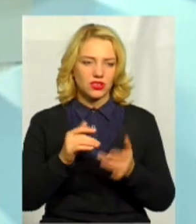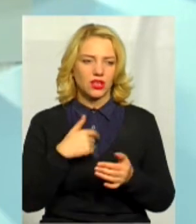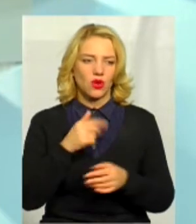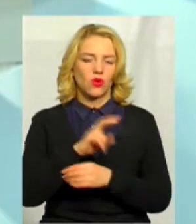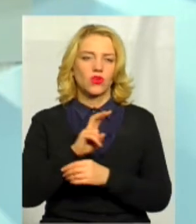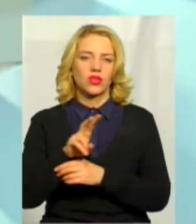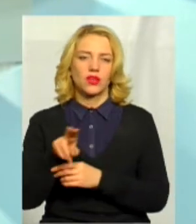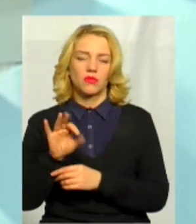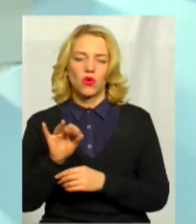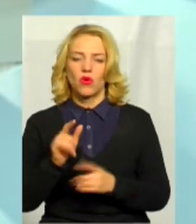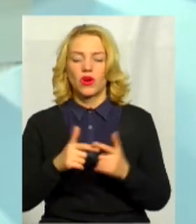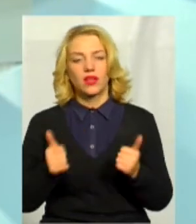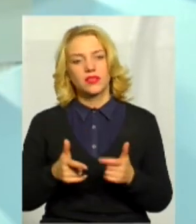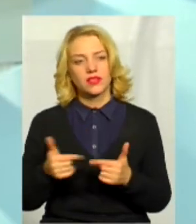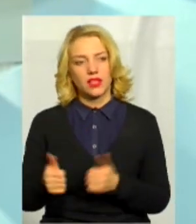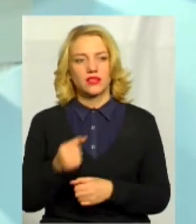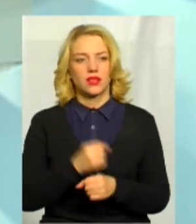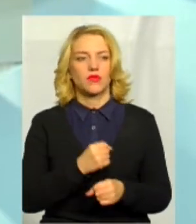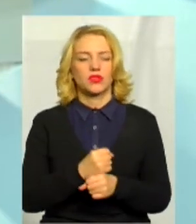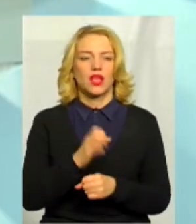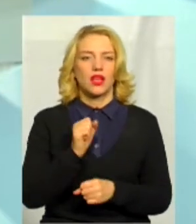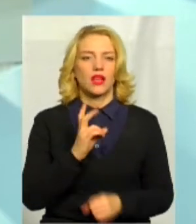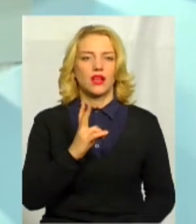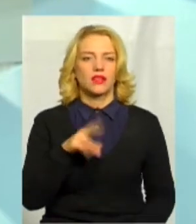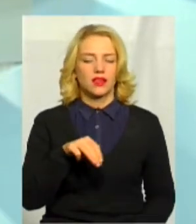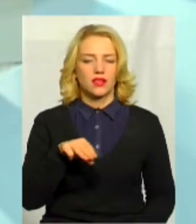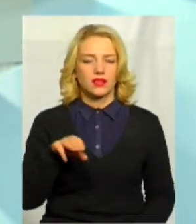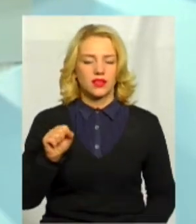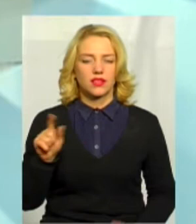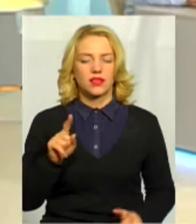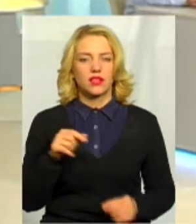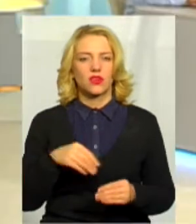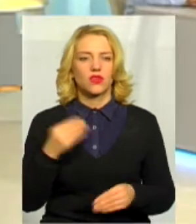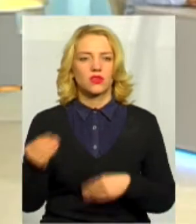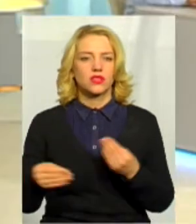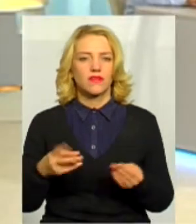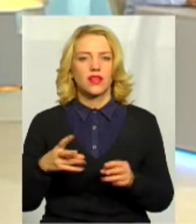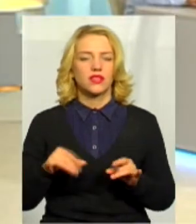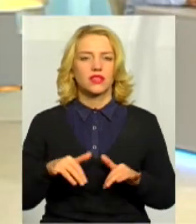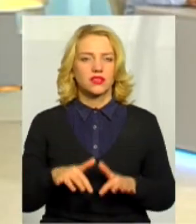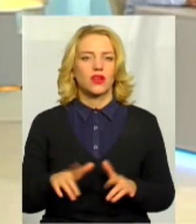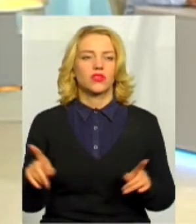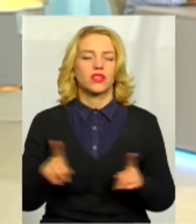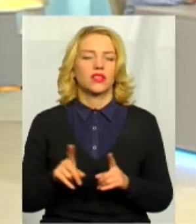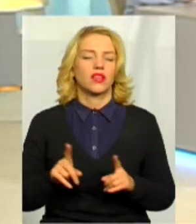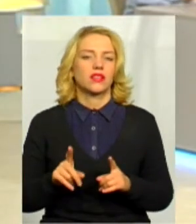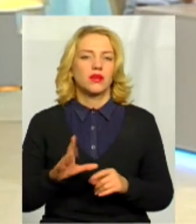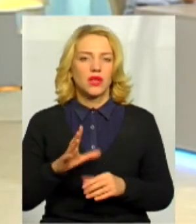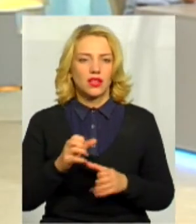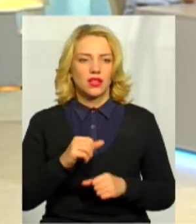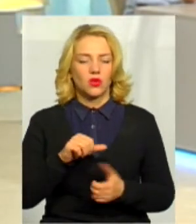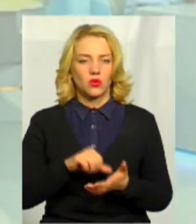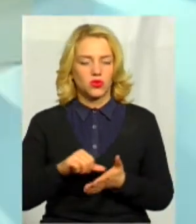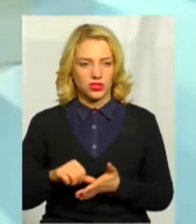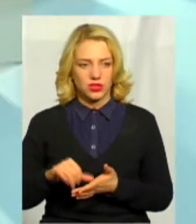організаціях, розробили анкетки, які роздавали на заходах, яких доводилося брати